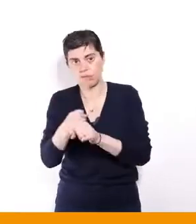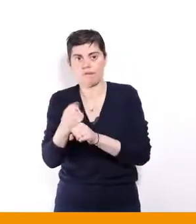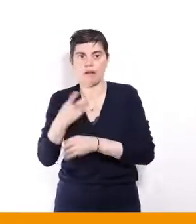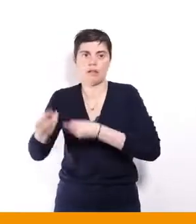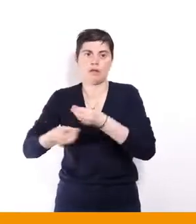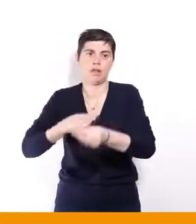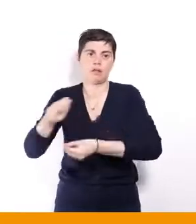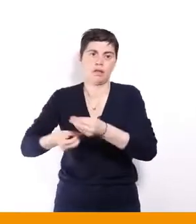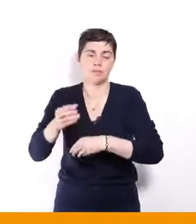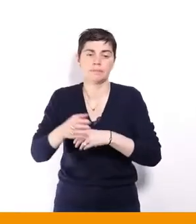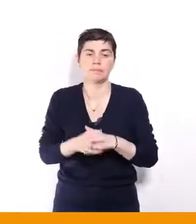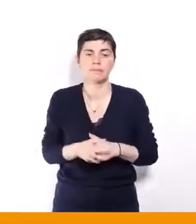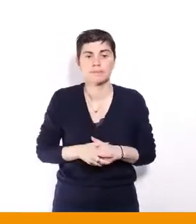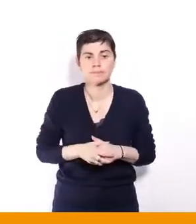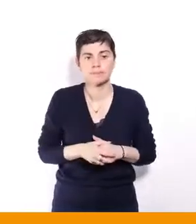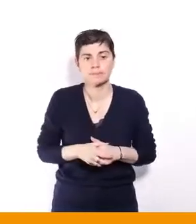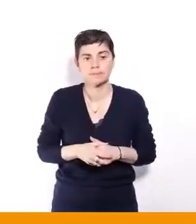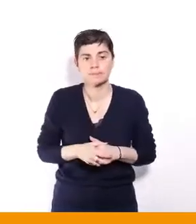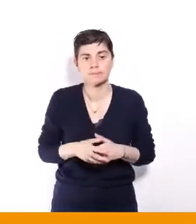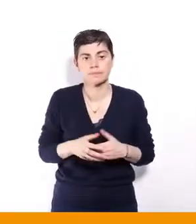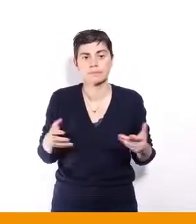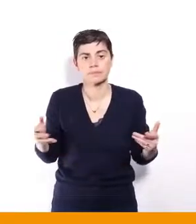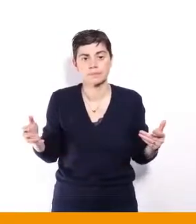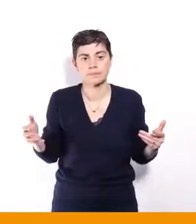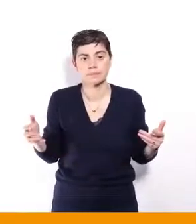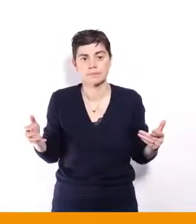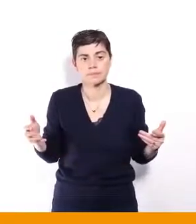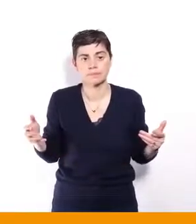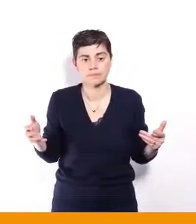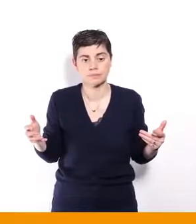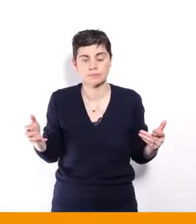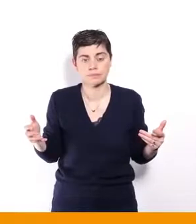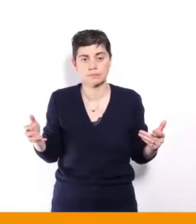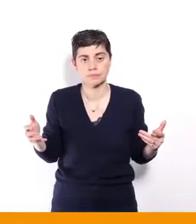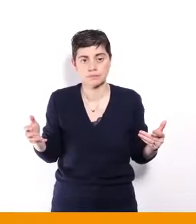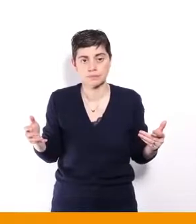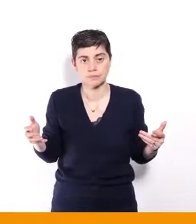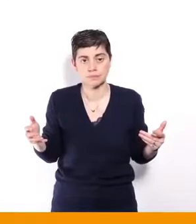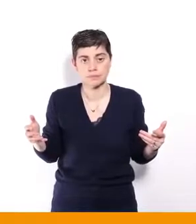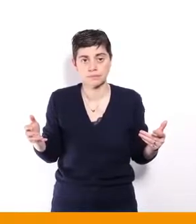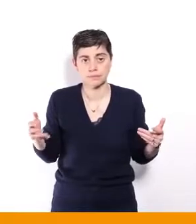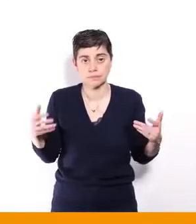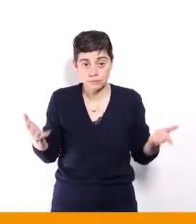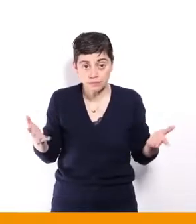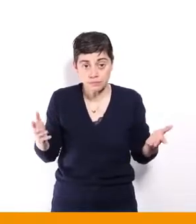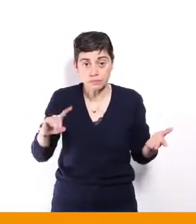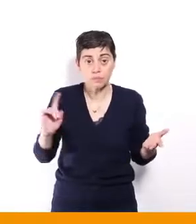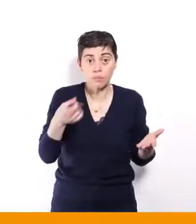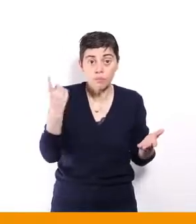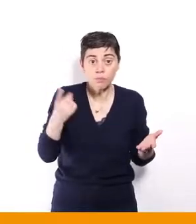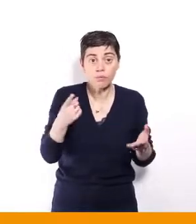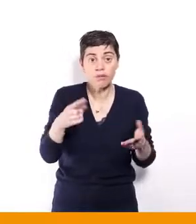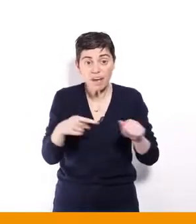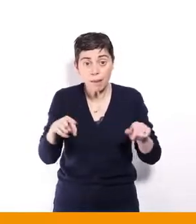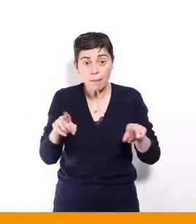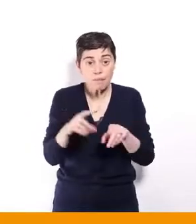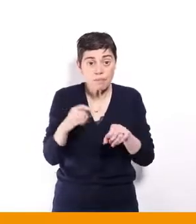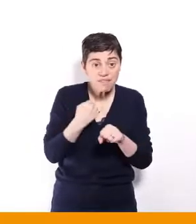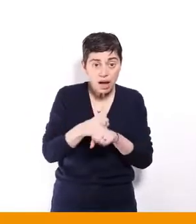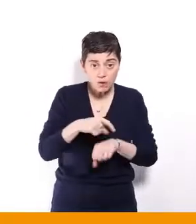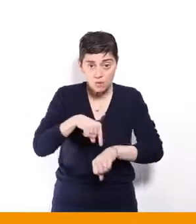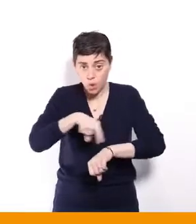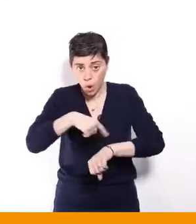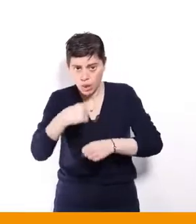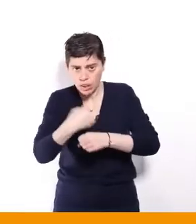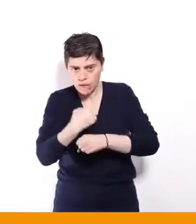Donc, il ne'agit pas de faire, comment dire, de demander à tous le même type de travail ou le même quota d'heures de travail.